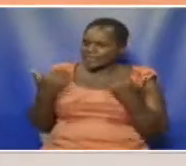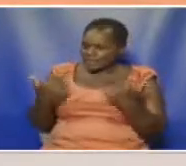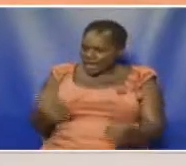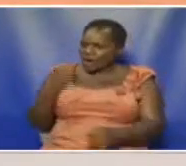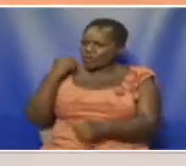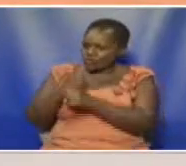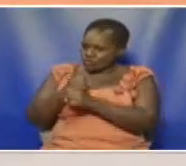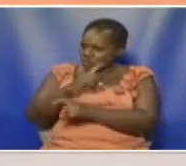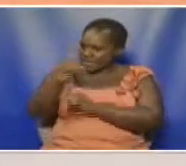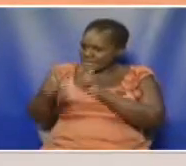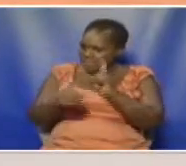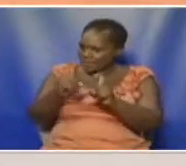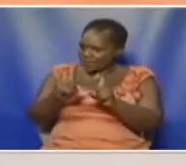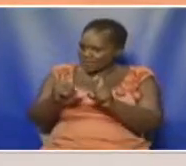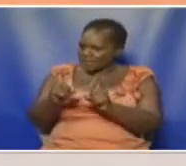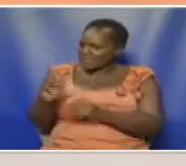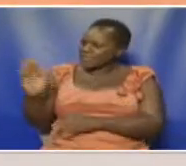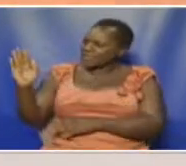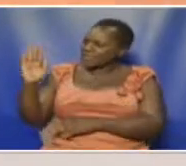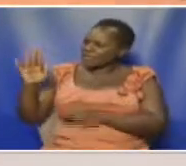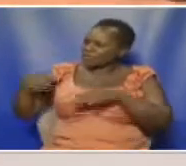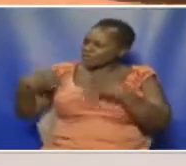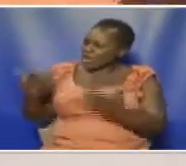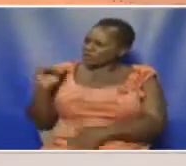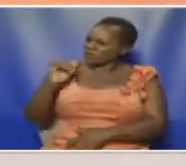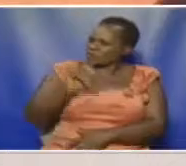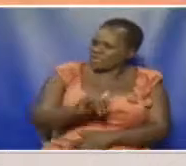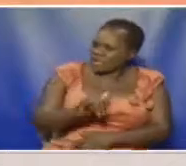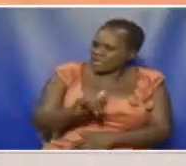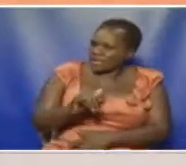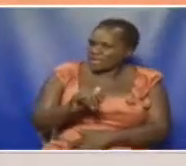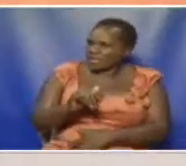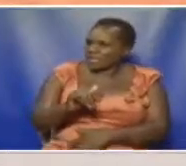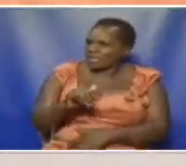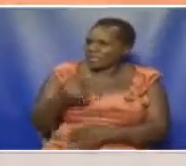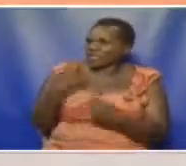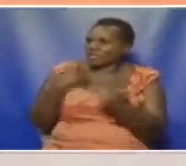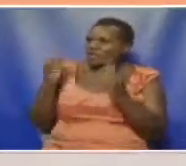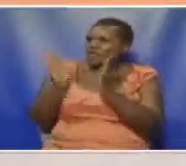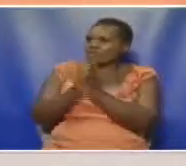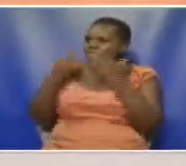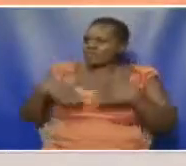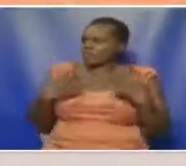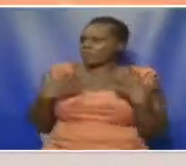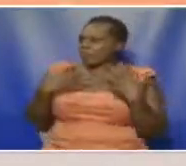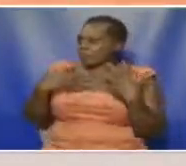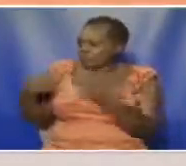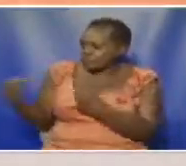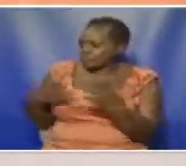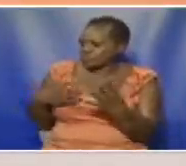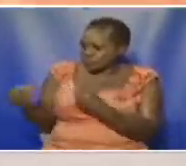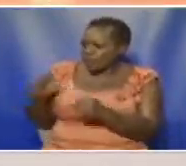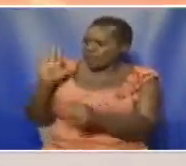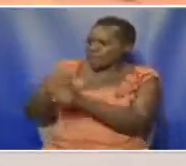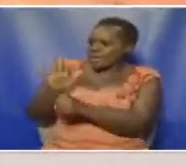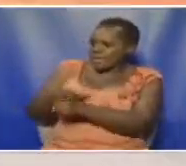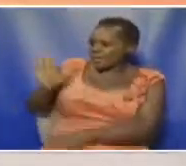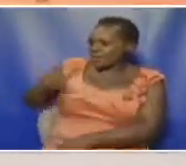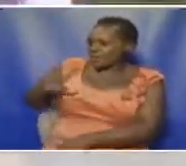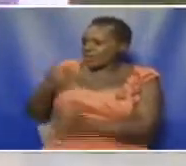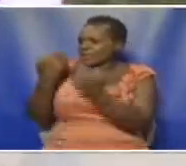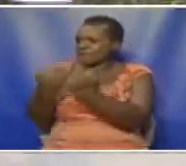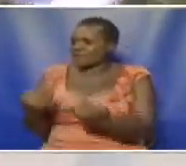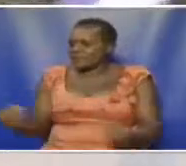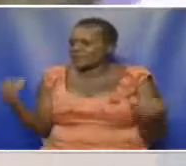sasa wanaufanya mtihani wa wapili Wataendelea kukahapu mjoon wami tuwone pia natuzumu unze naha wato mba wana aproka wengi iki na mama na